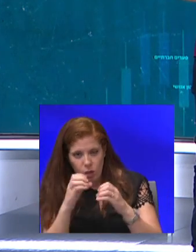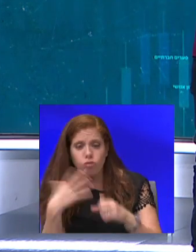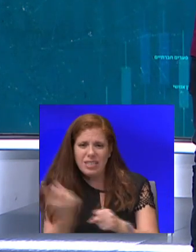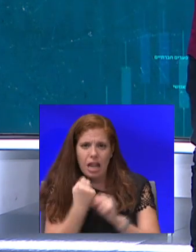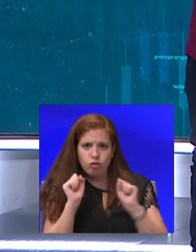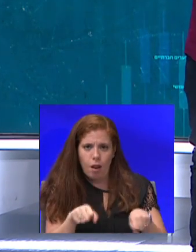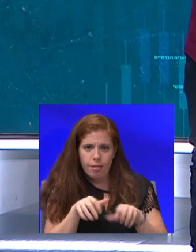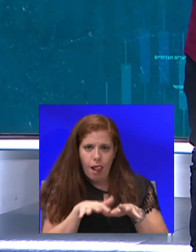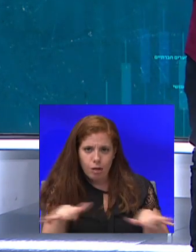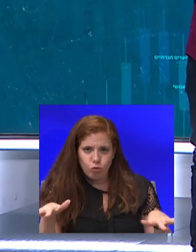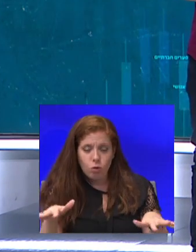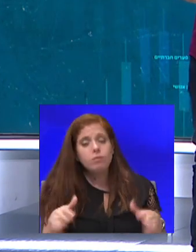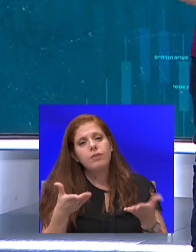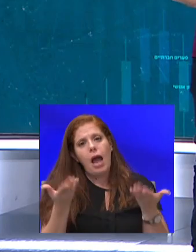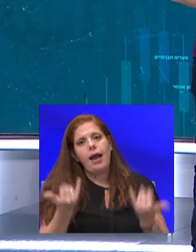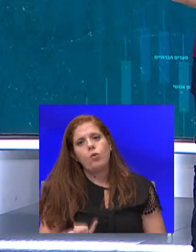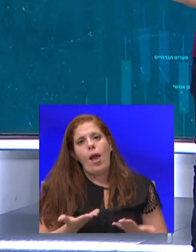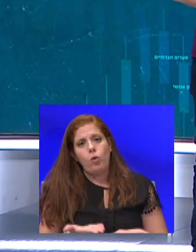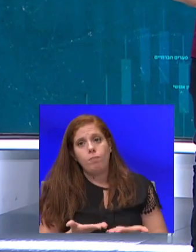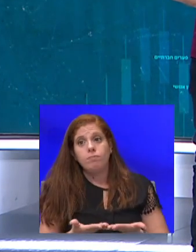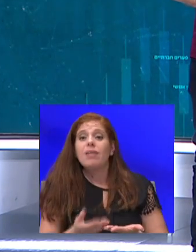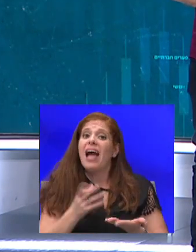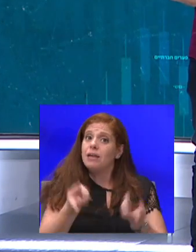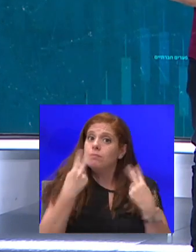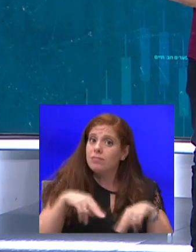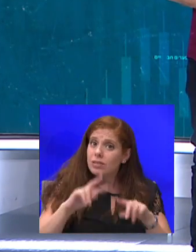להיום. האם ההיסטוריה תחזור על הצעה? בקרוב נדע.